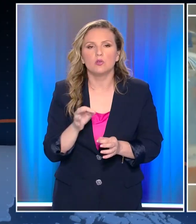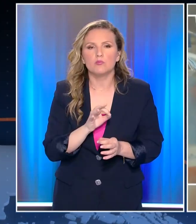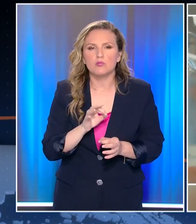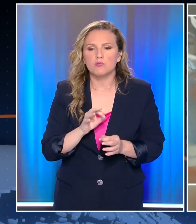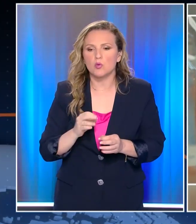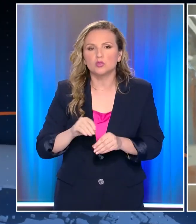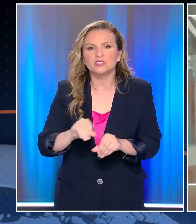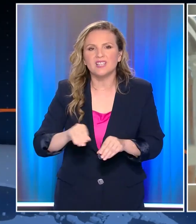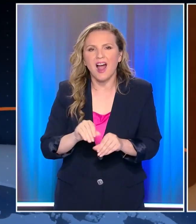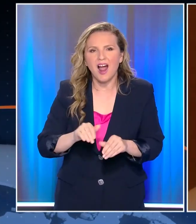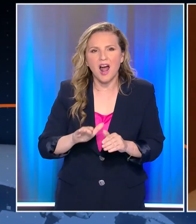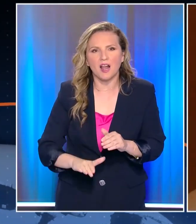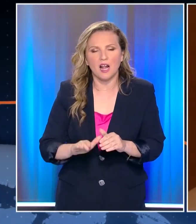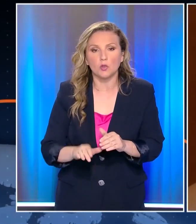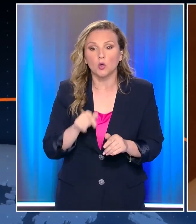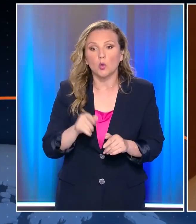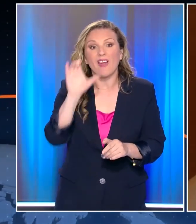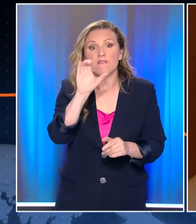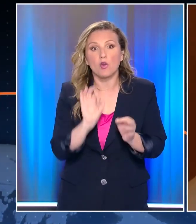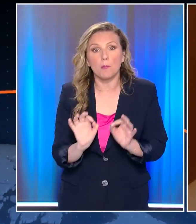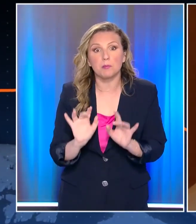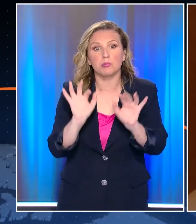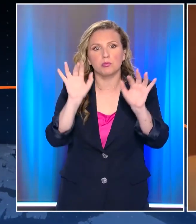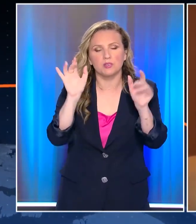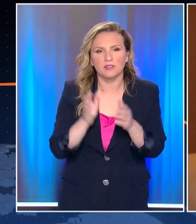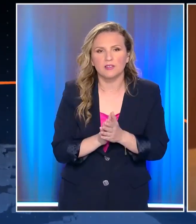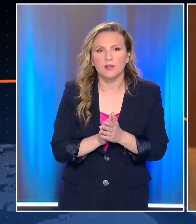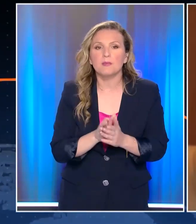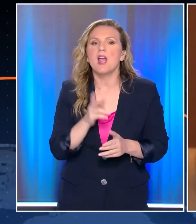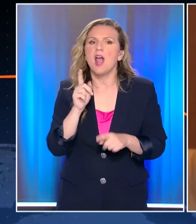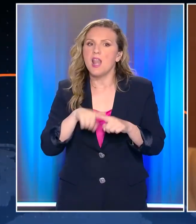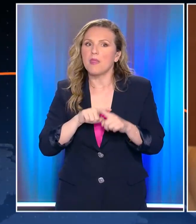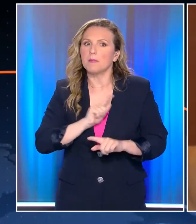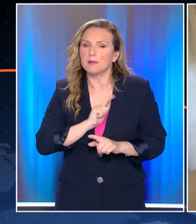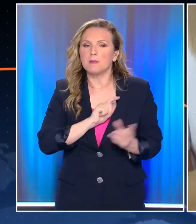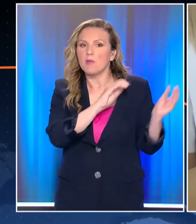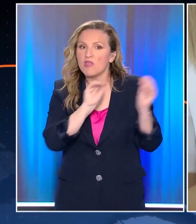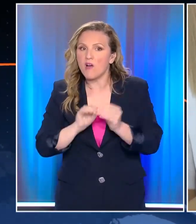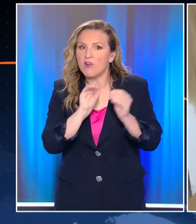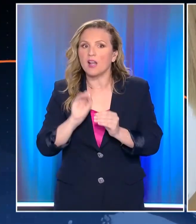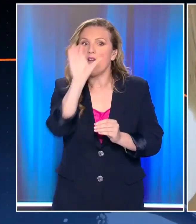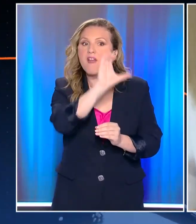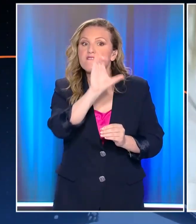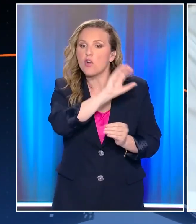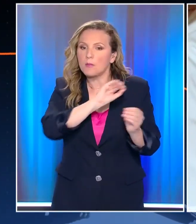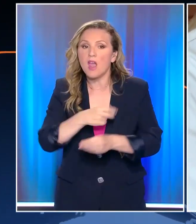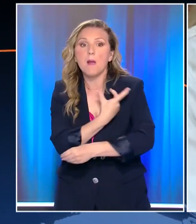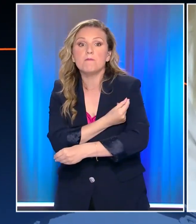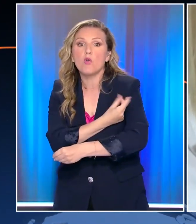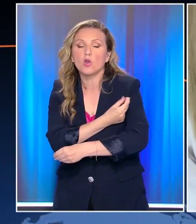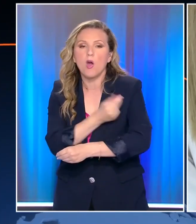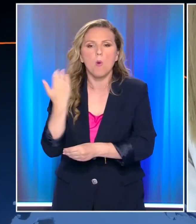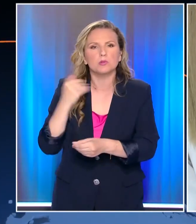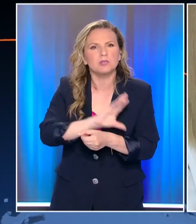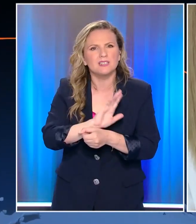κάτω από τη Σαχάρα της Αφρικής. Την ίδια στιγμή η Ελλάδα αναμένει την προμήθεια εμβολίων της κοινής ευλογιάς μέσω του ευρωπαϊκού μηχανισμού, όπως έγινε και με τα